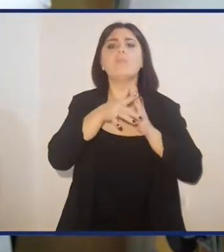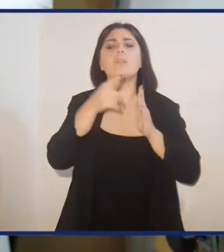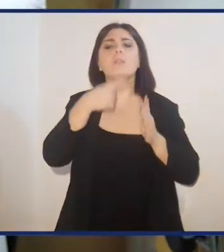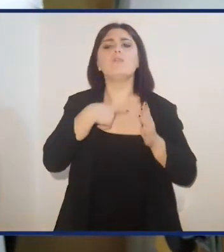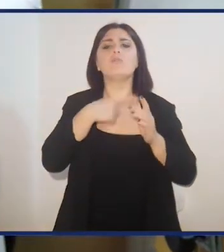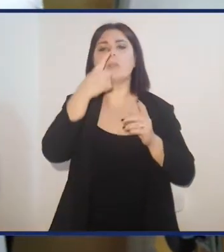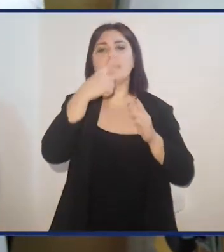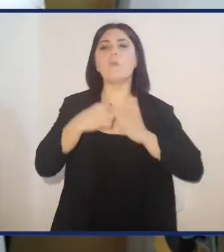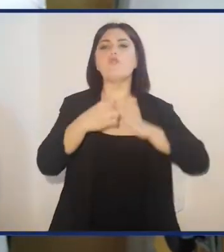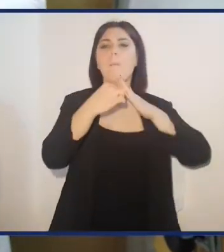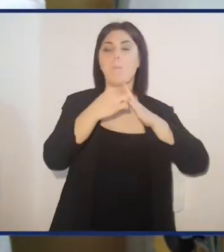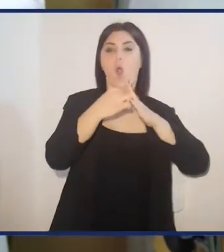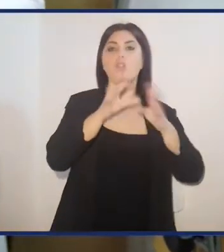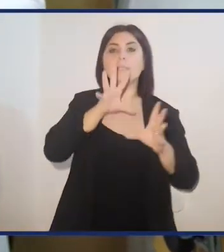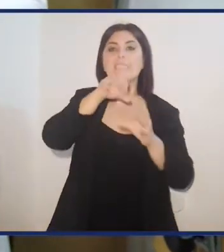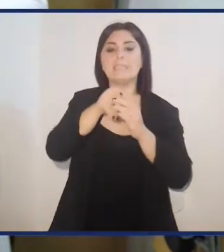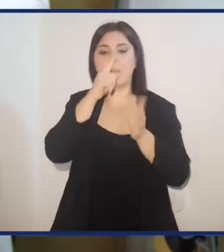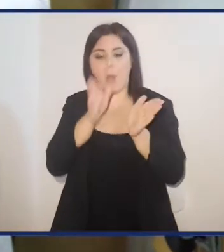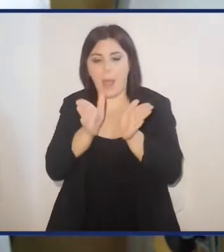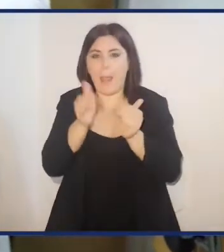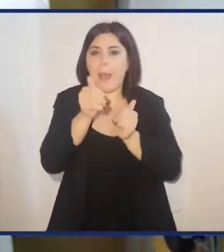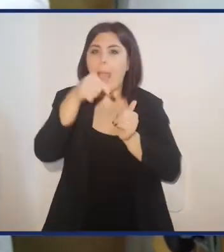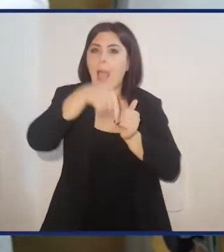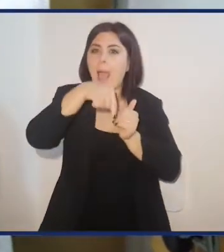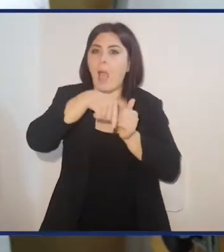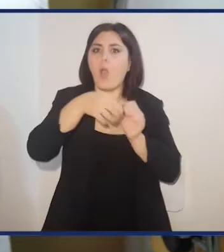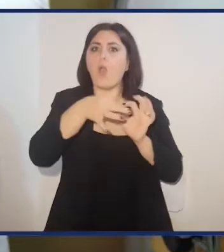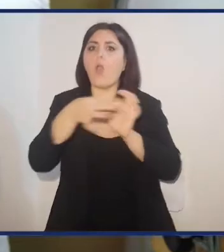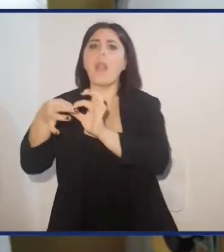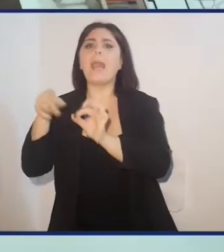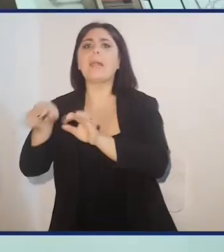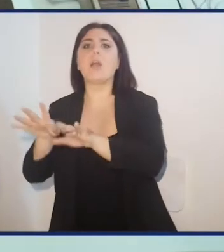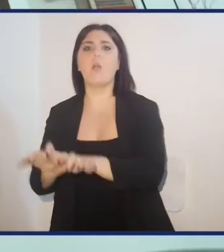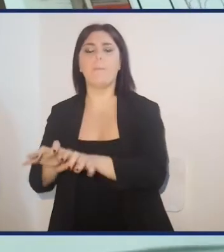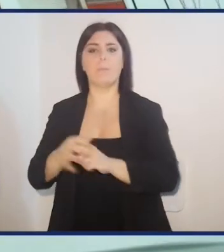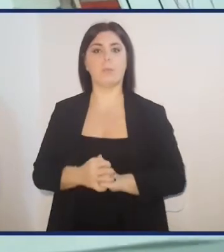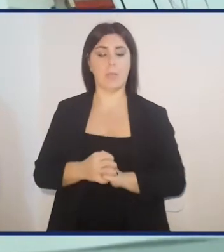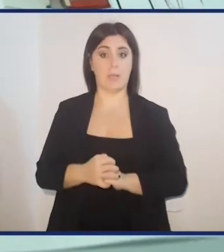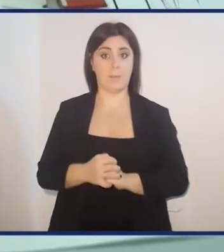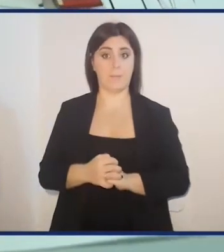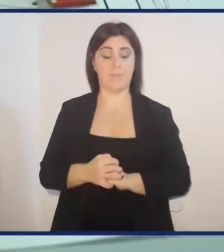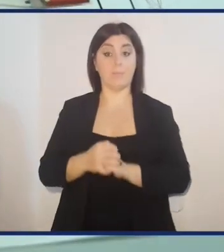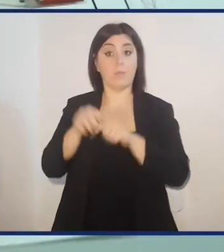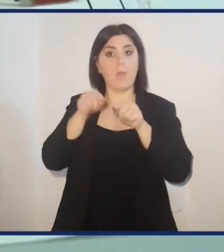immobilizzate su supporti d'oro che sono state inserite in una cameretta collegata a un computer.